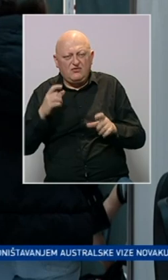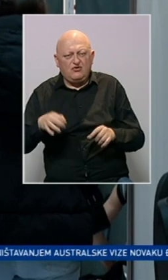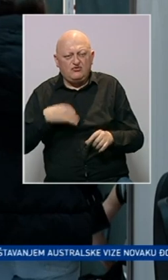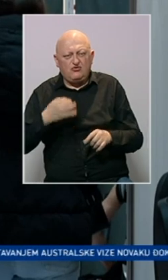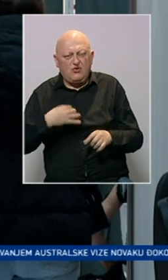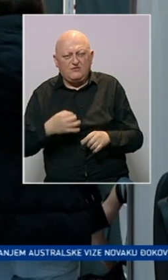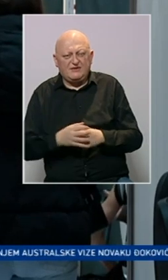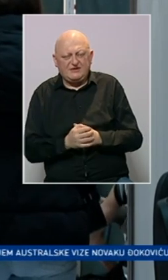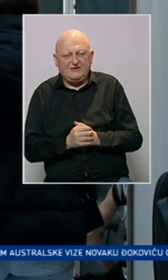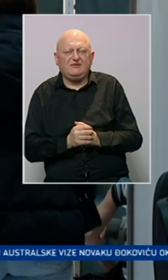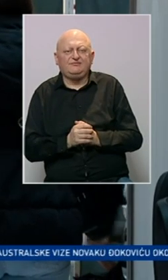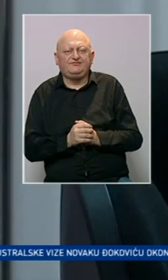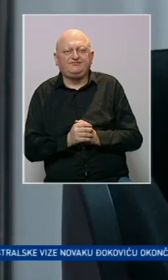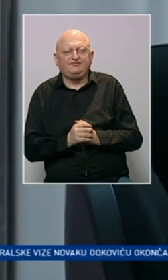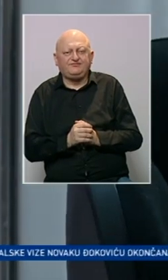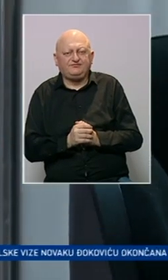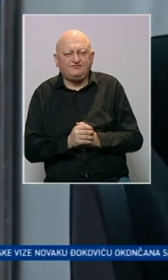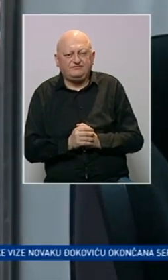odvija u domovima zdravlja.